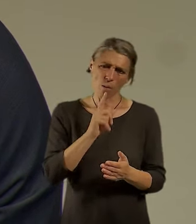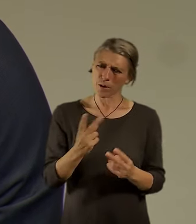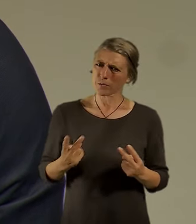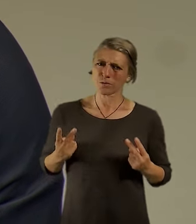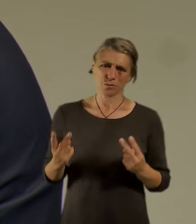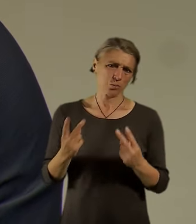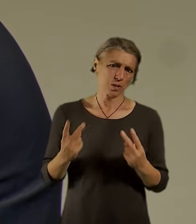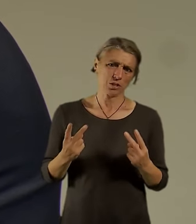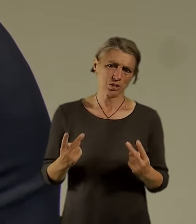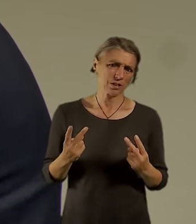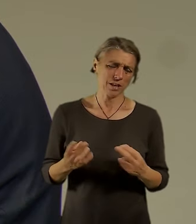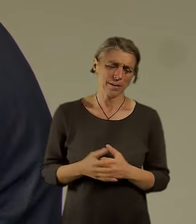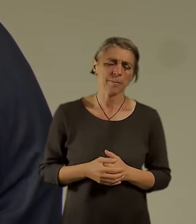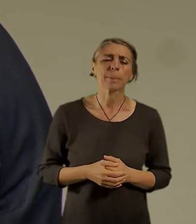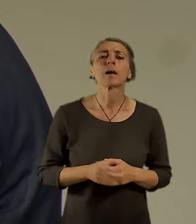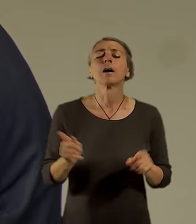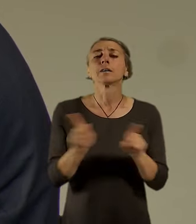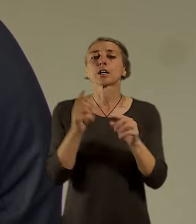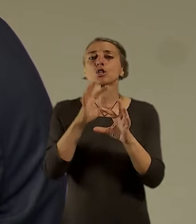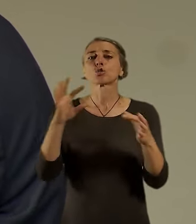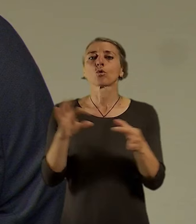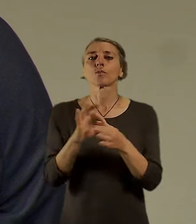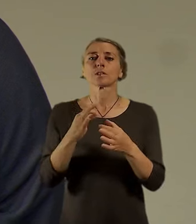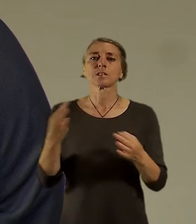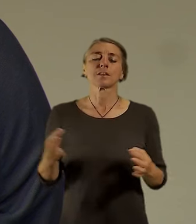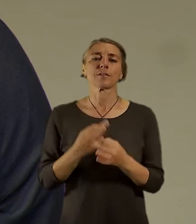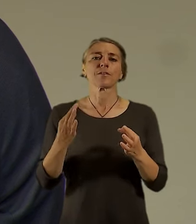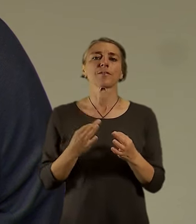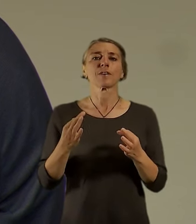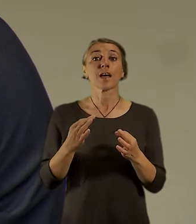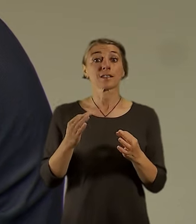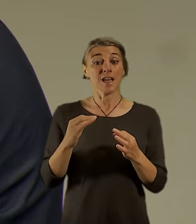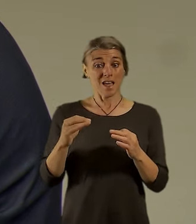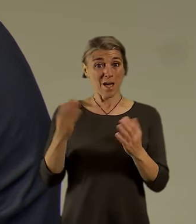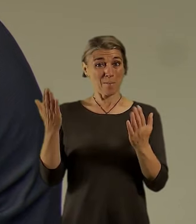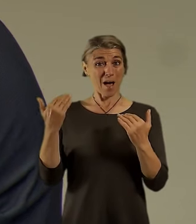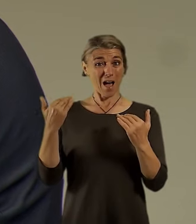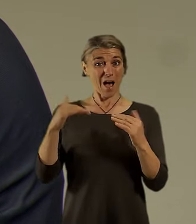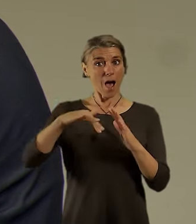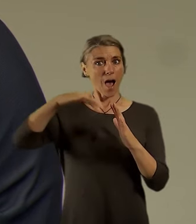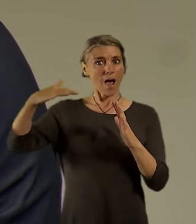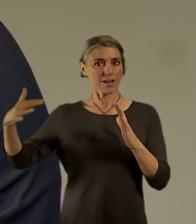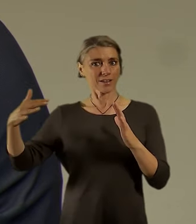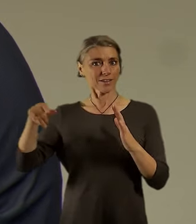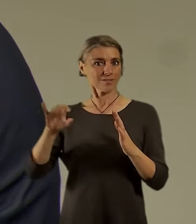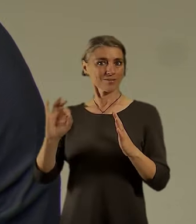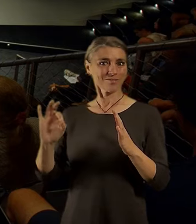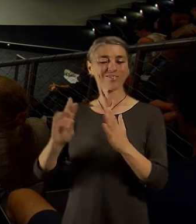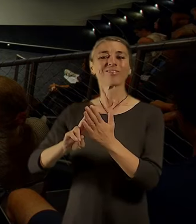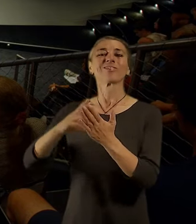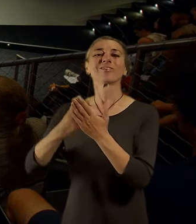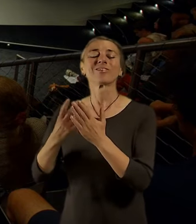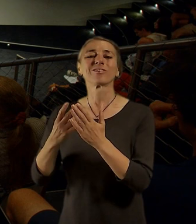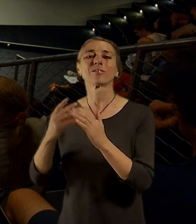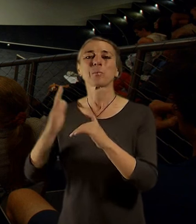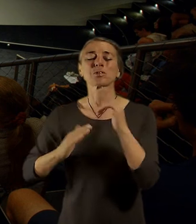Souvisí to taky s tím, že to je morfologicky zajímavý terén, ale má se debatovat ta míra té hustoty